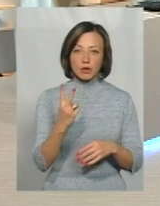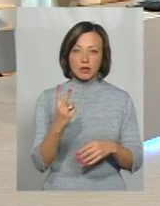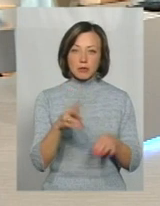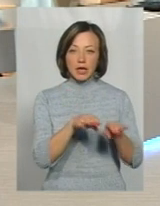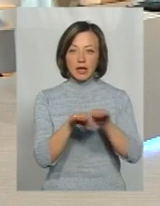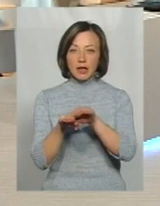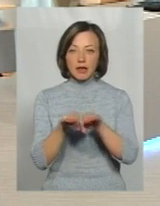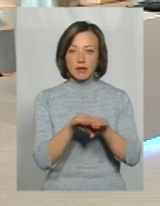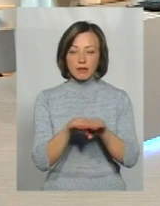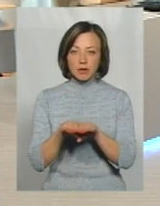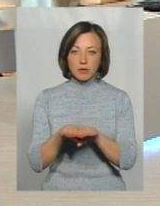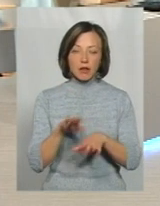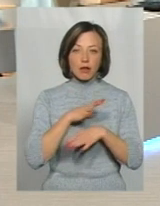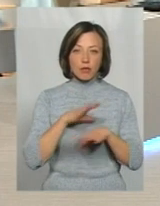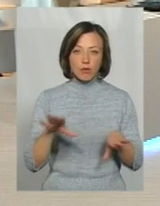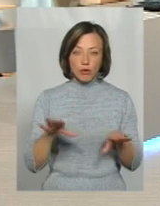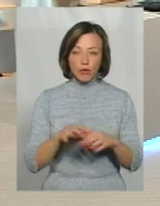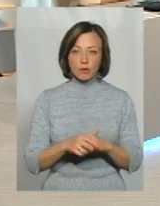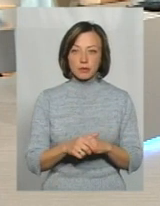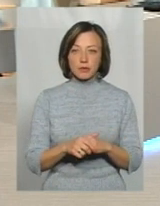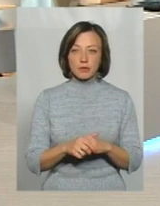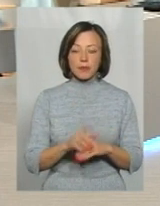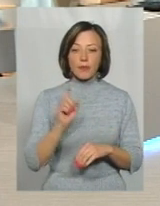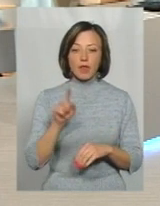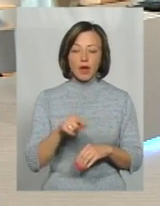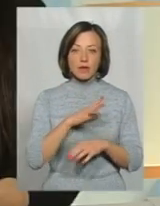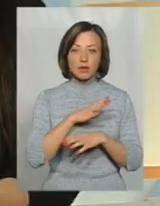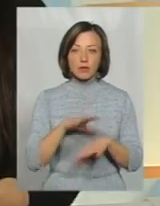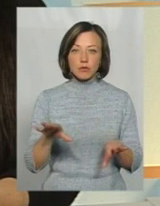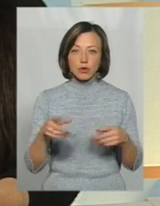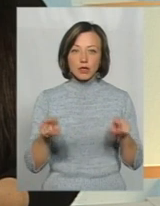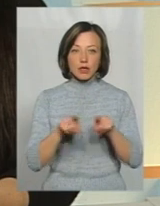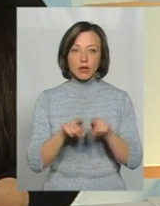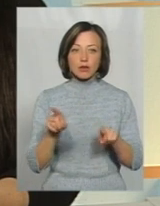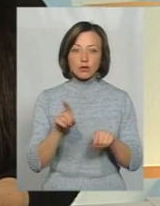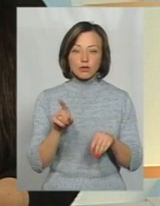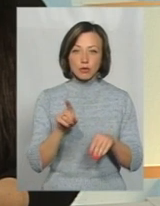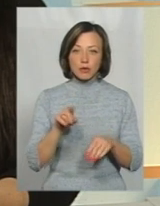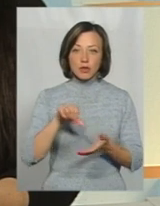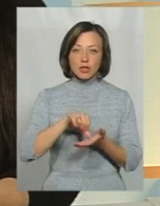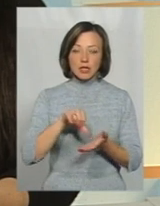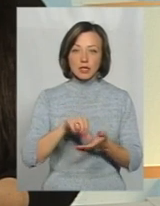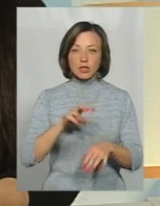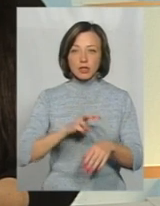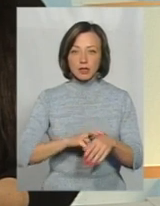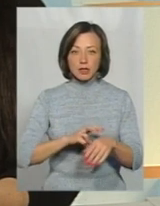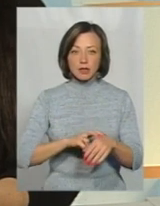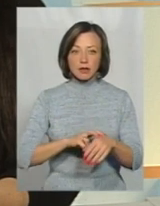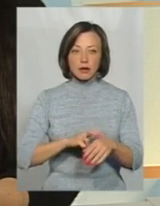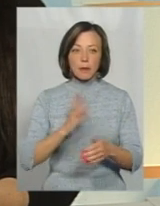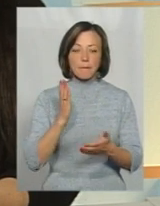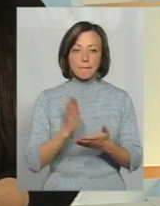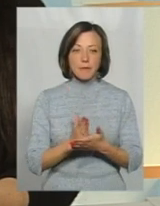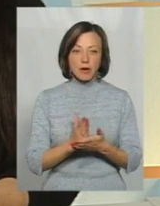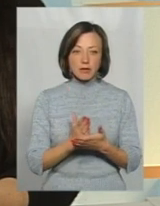рівнем і не було. І було навіть так, що дільничий лікар мав,